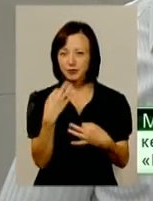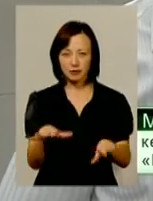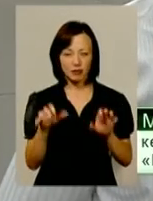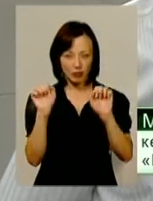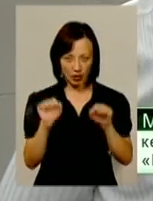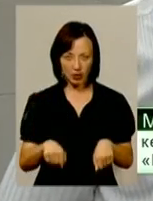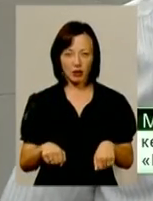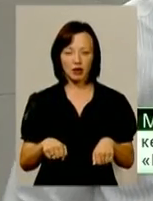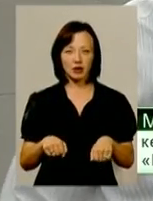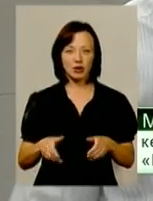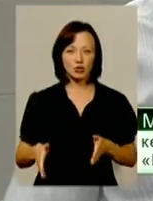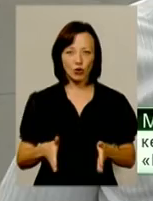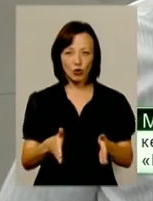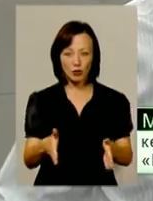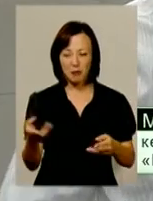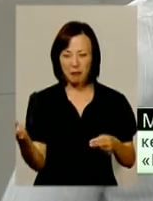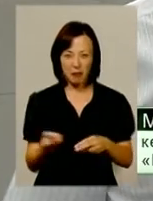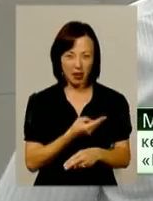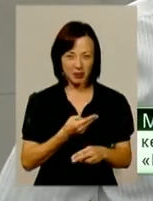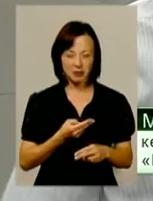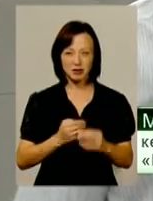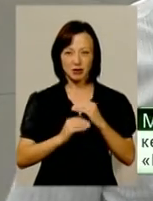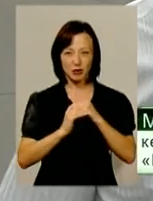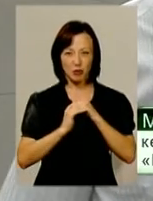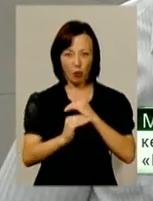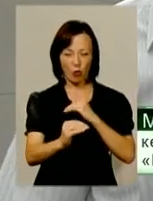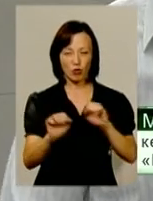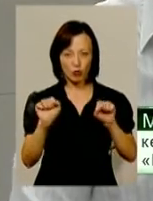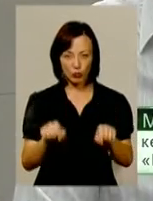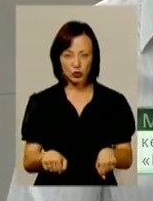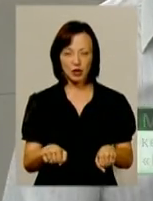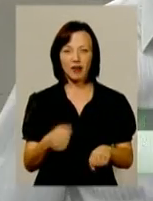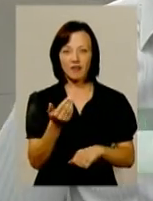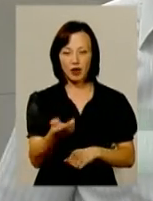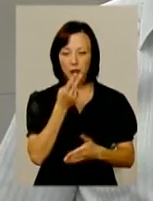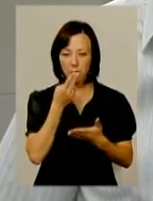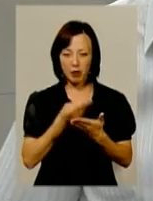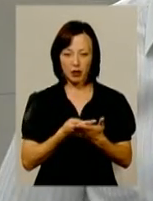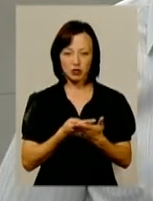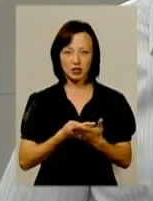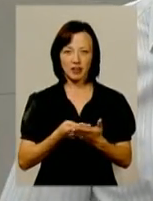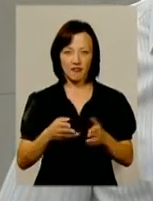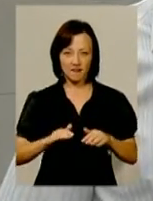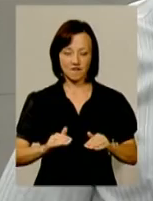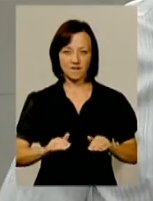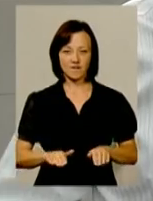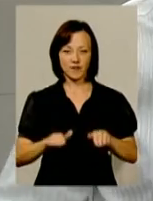по бездоріжжю, по грунтових дорогах, по полю. Ми бачите, що він досить таки високий.